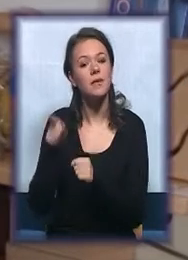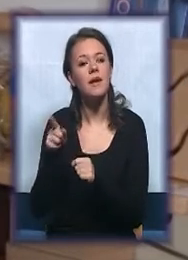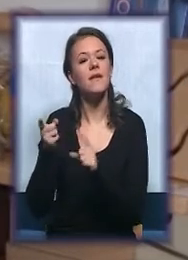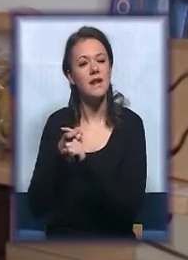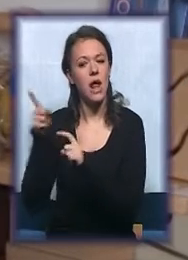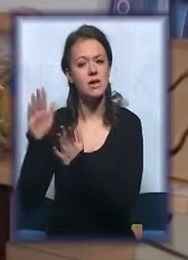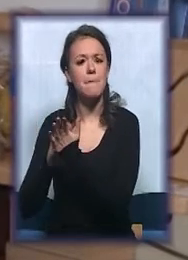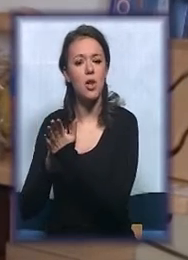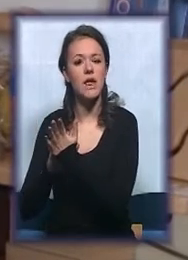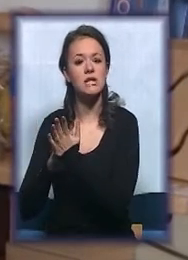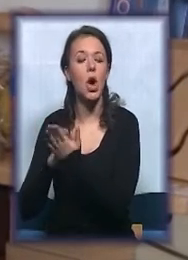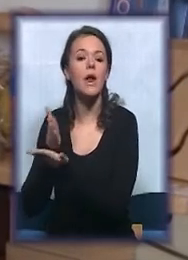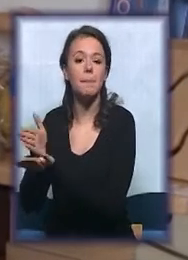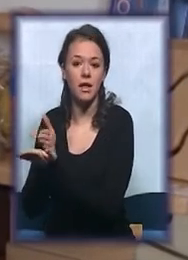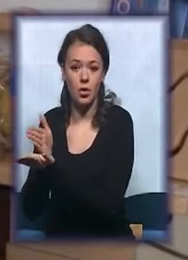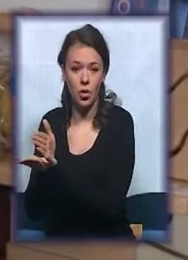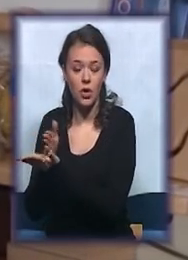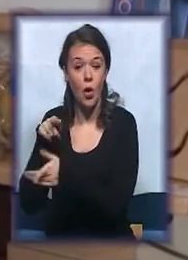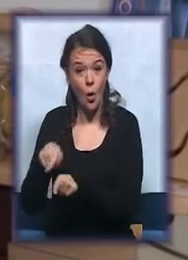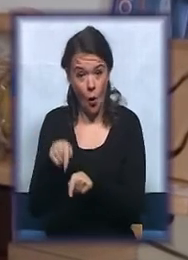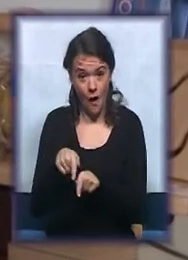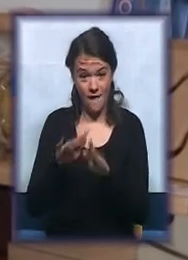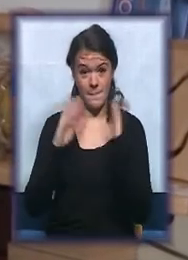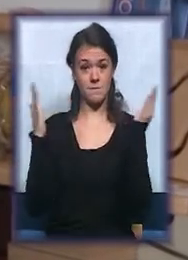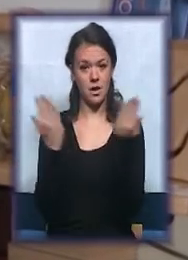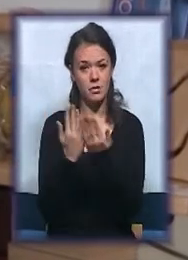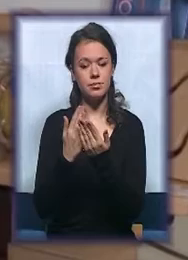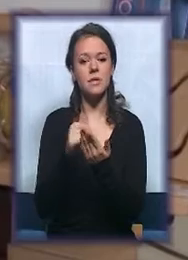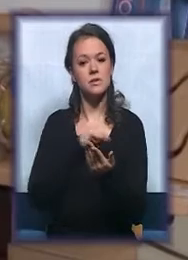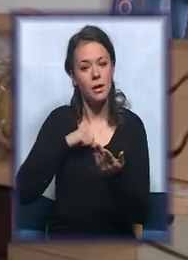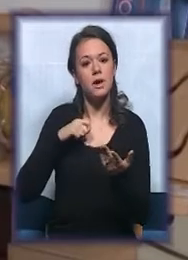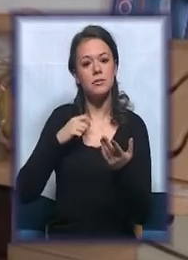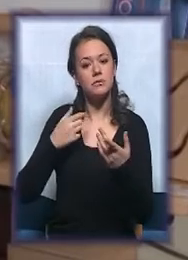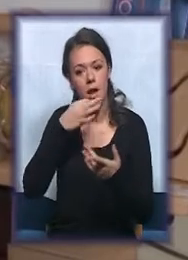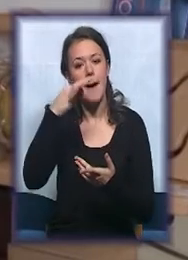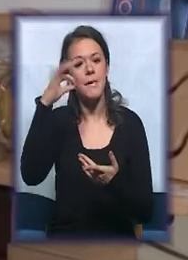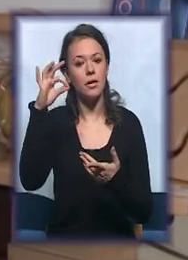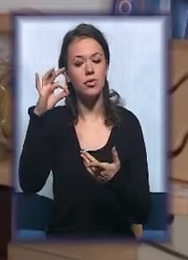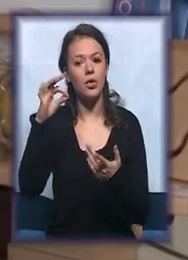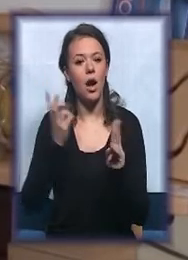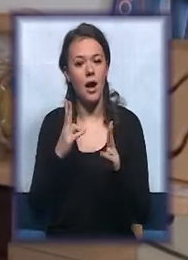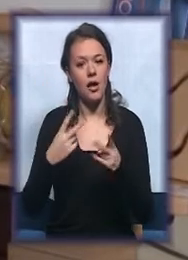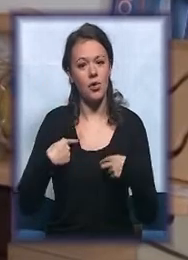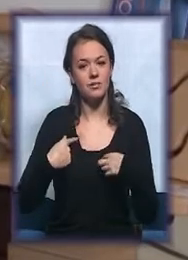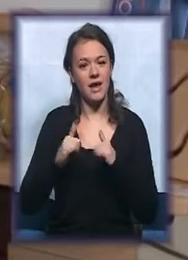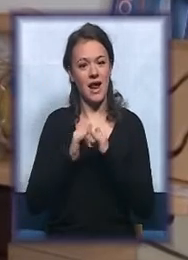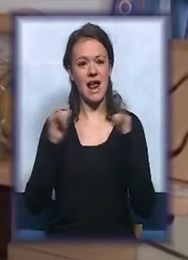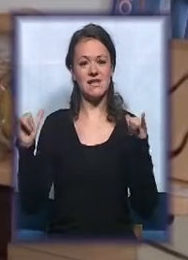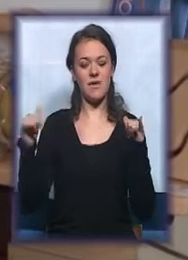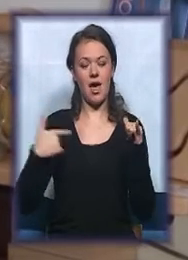metodi i oni ovde u ovom ambijentu napreduju sobstvenim tempom tako što izgrađuju sebe, razvijaju